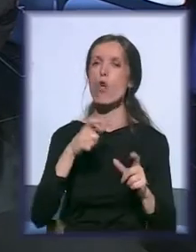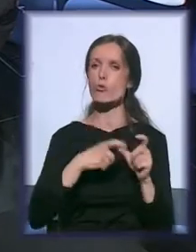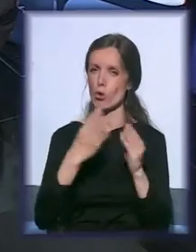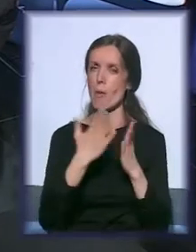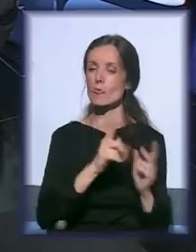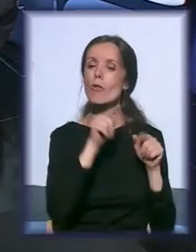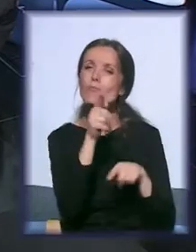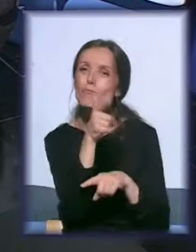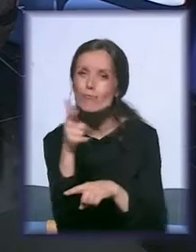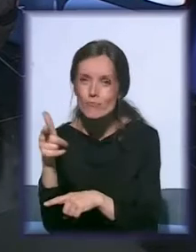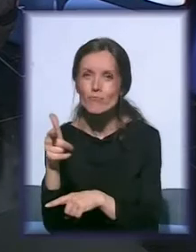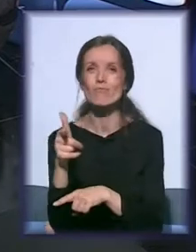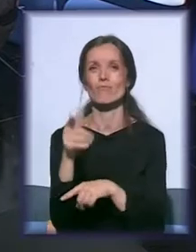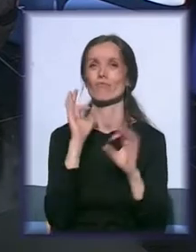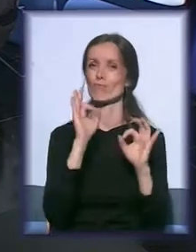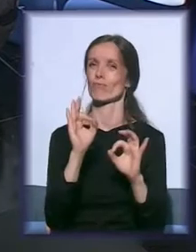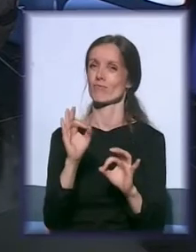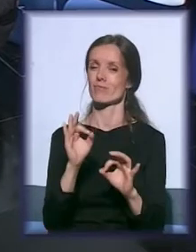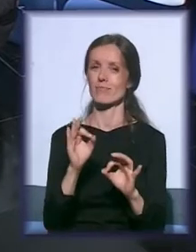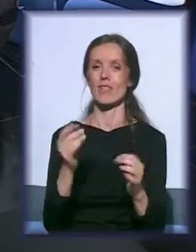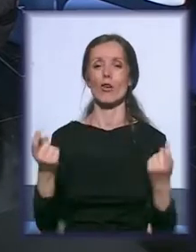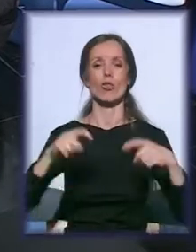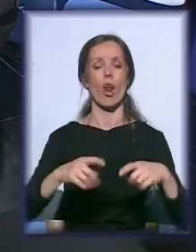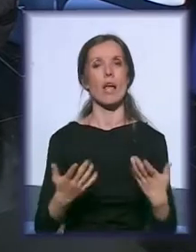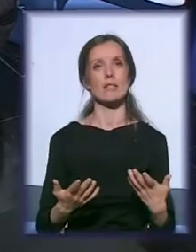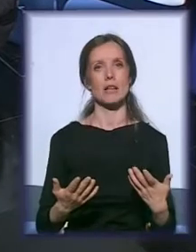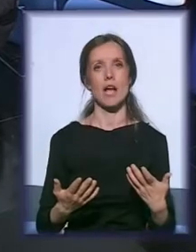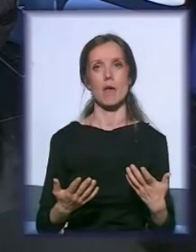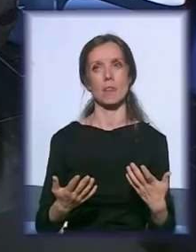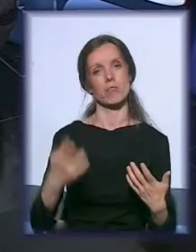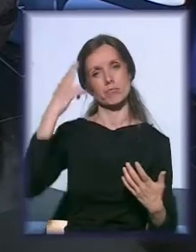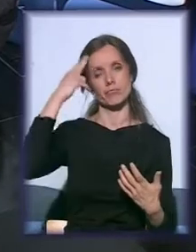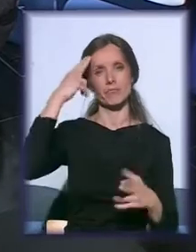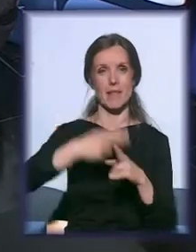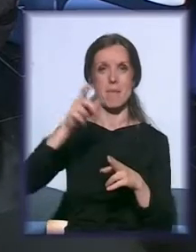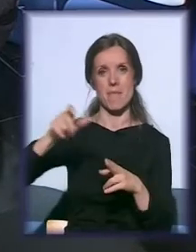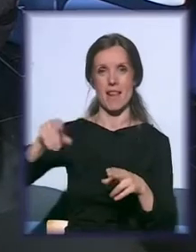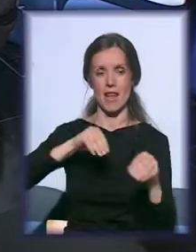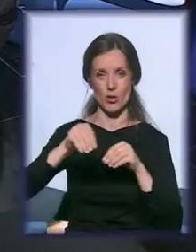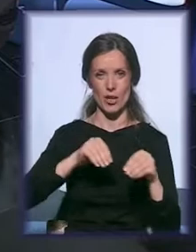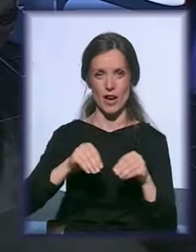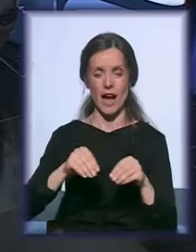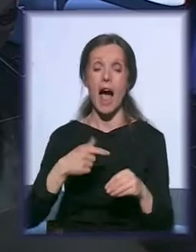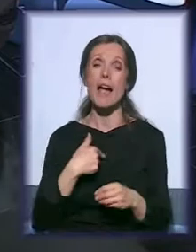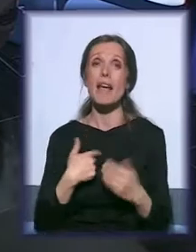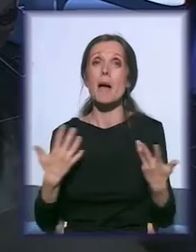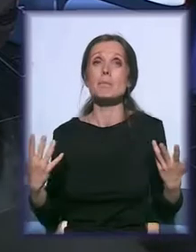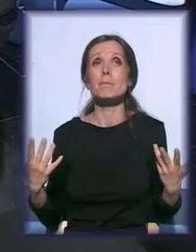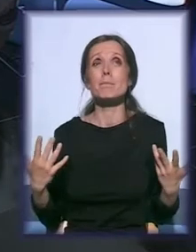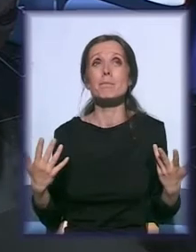propratit ćemo sve to na svetskom nivou, dolaze nam tako velika imena iz Šaha. A ja ne znam